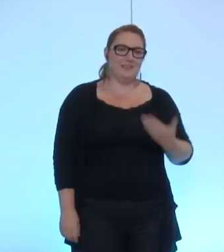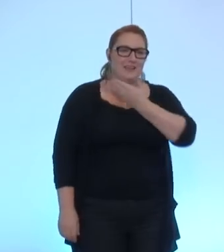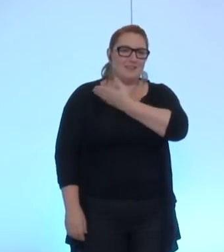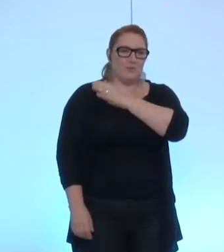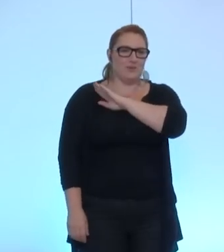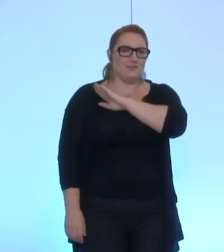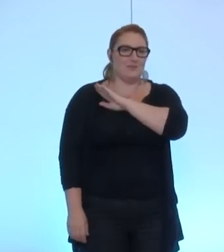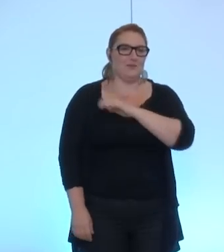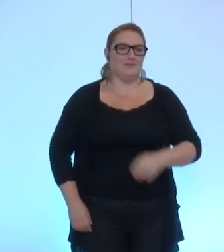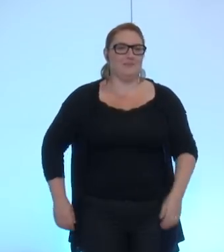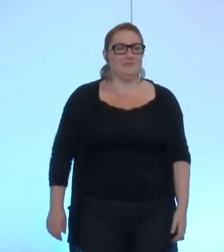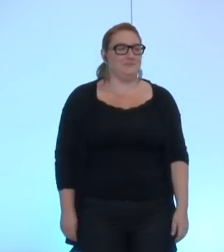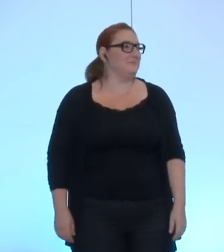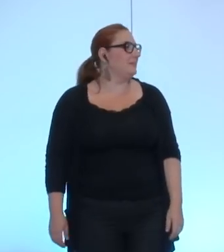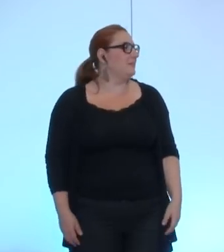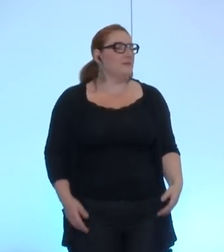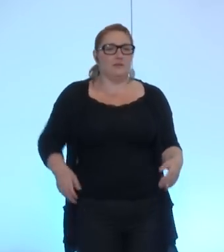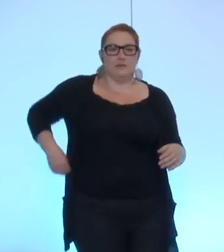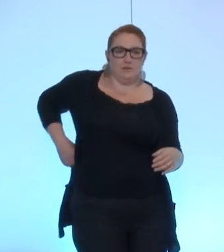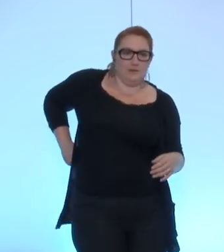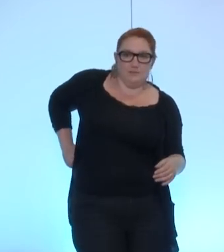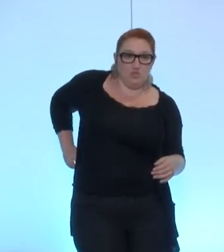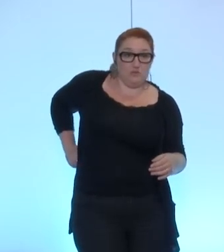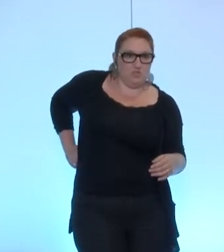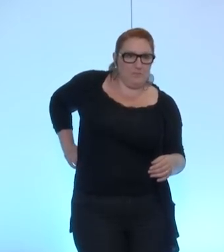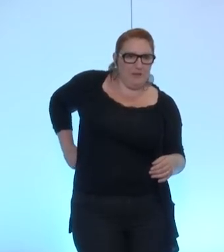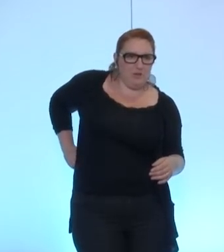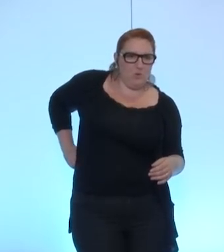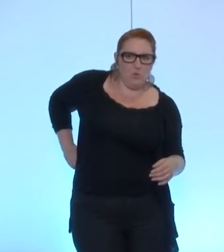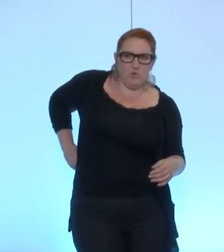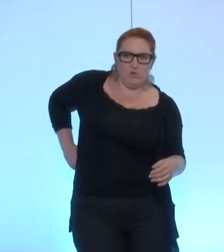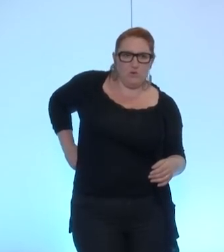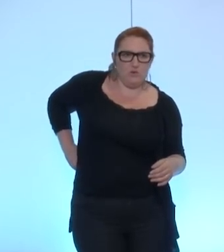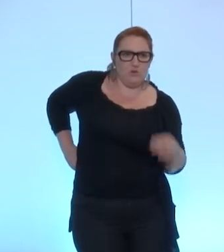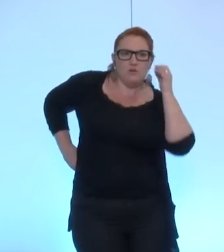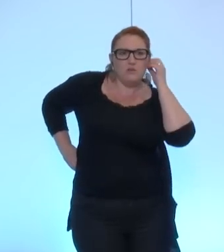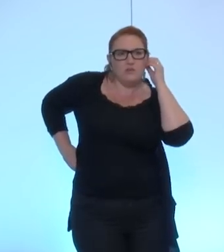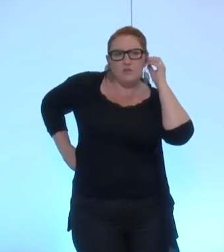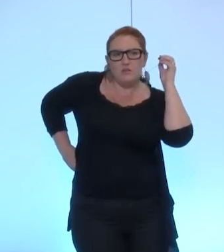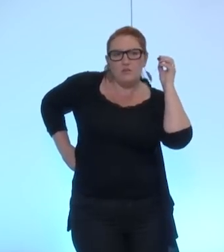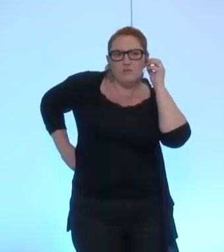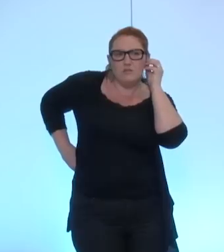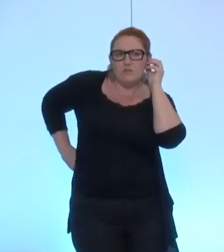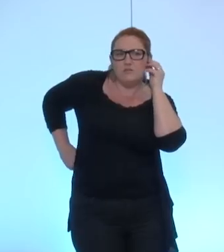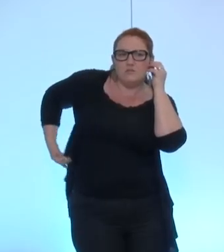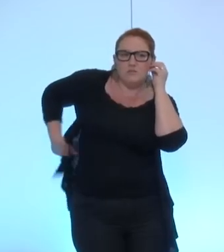Donc nous voici réunis pour le conseil municipal le premier de cette rentrée.